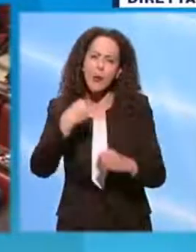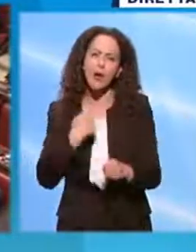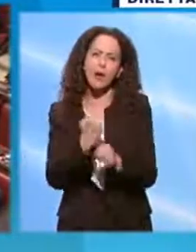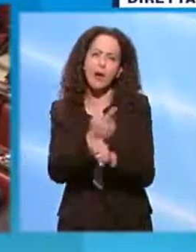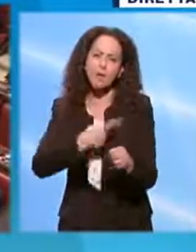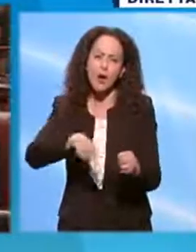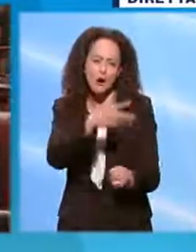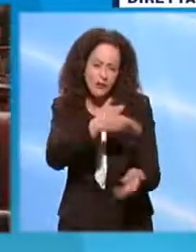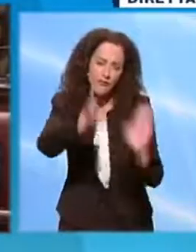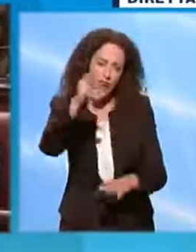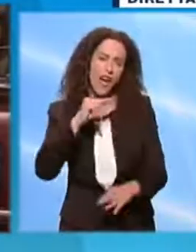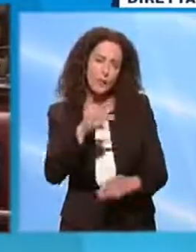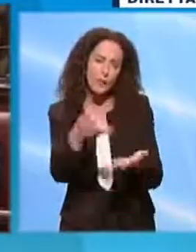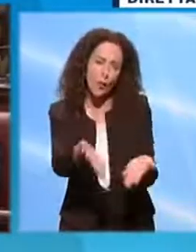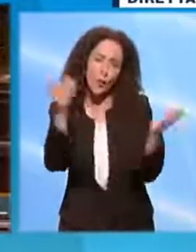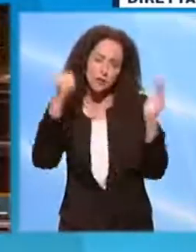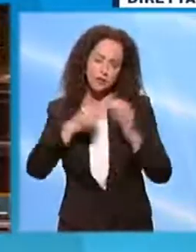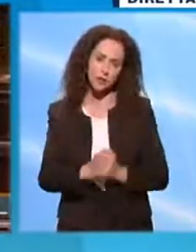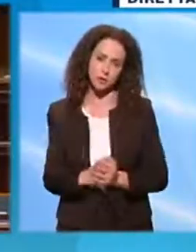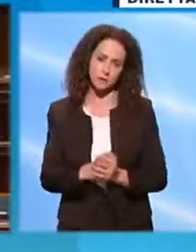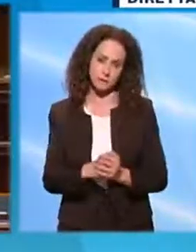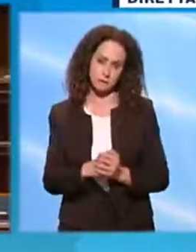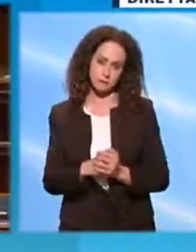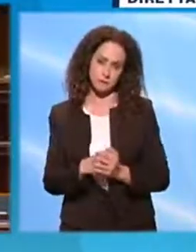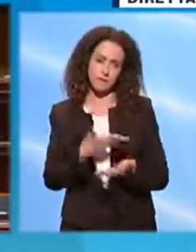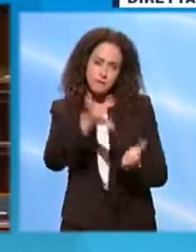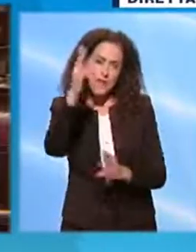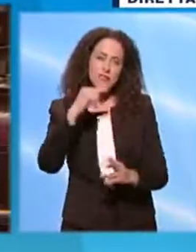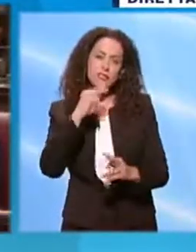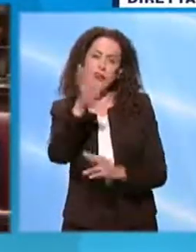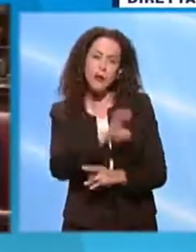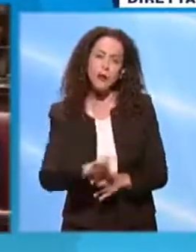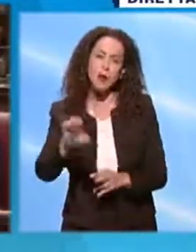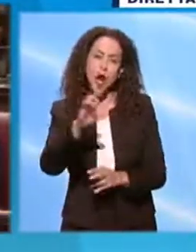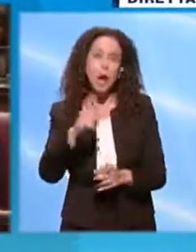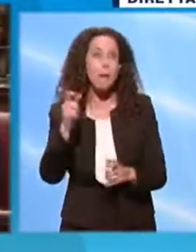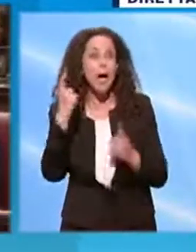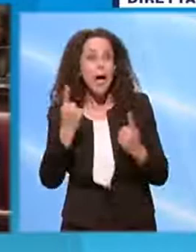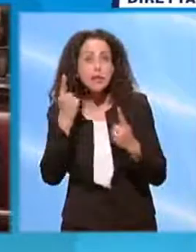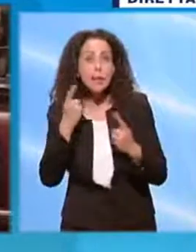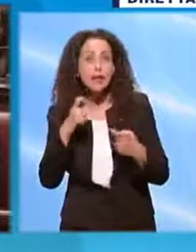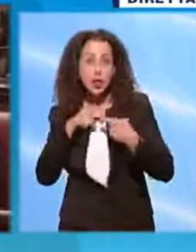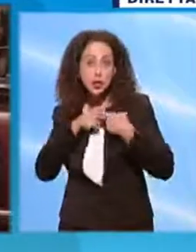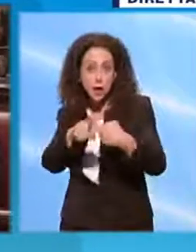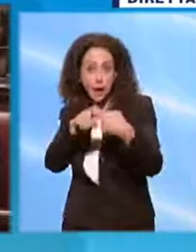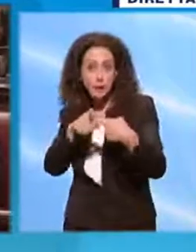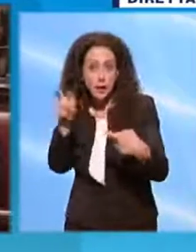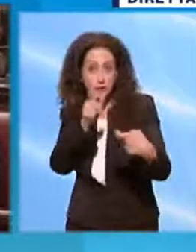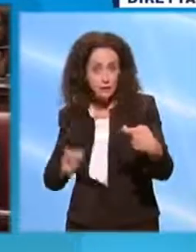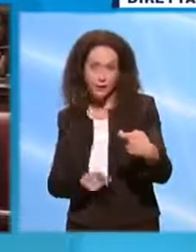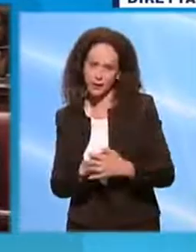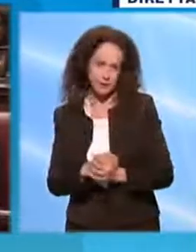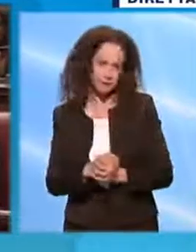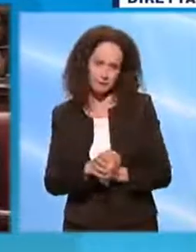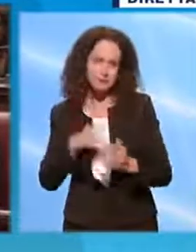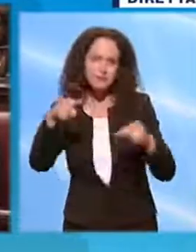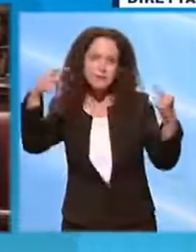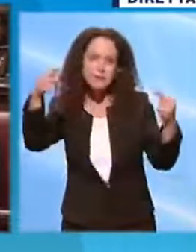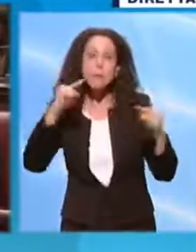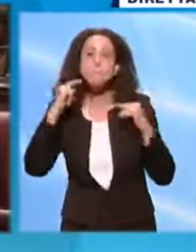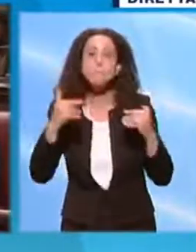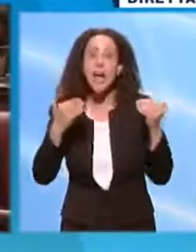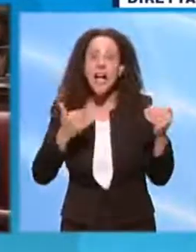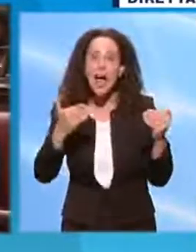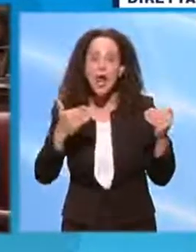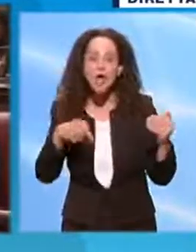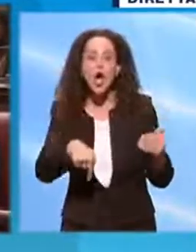Vada a dire questo. Vada a dire che l'Europa non aspetti solidarietà dall'Italia quando le cose andranno meglio se non